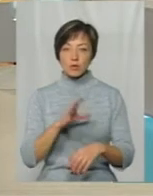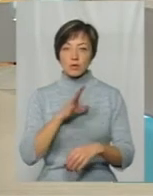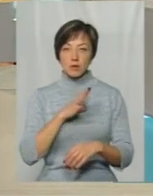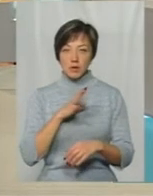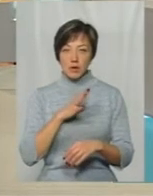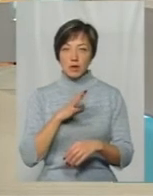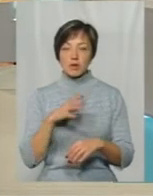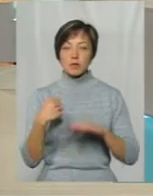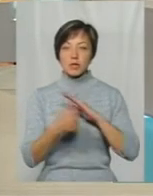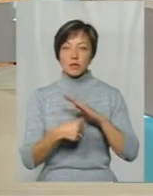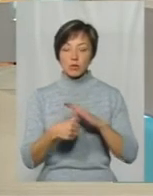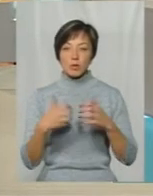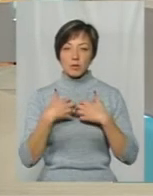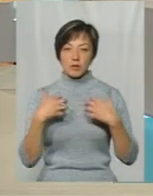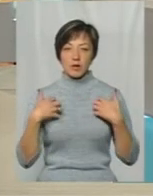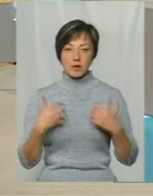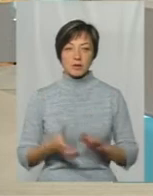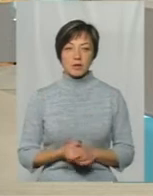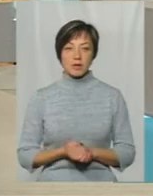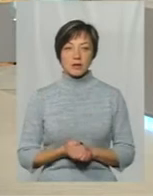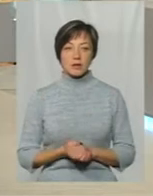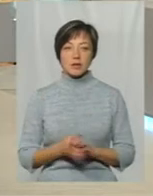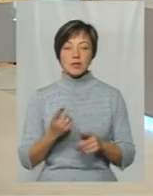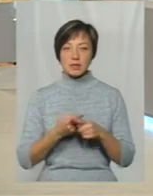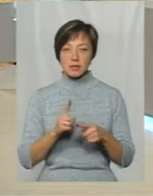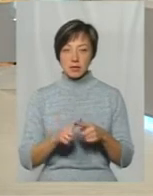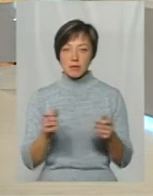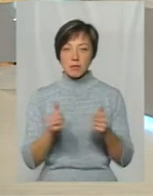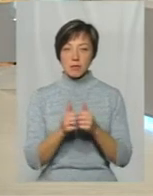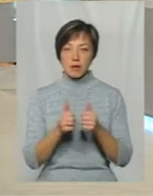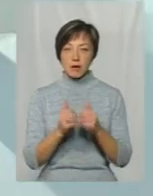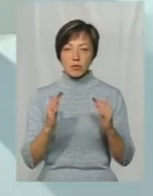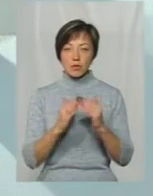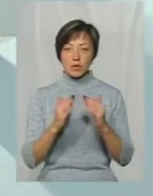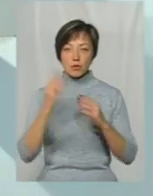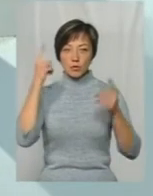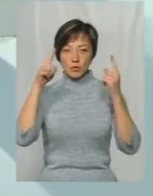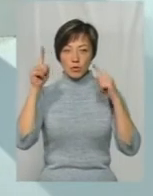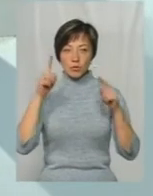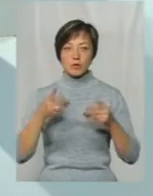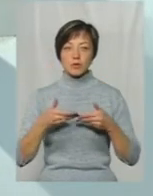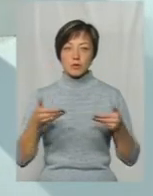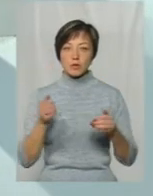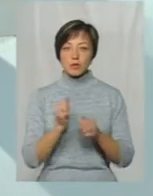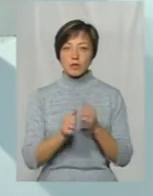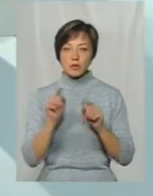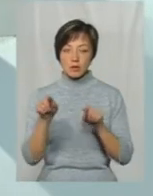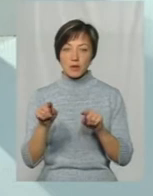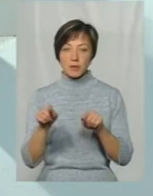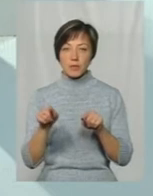притульними тваринами От це, так, от біля будинку творчості ми там